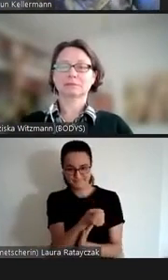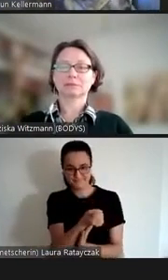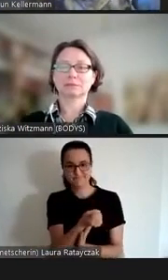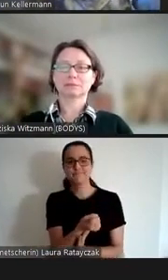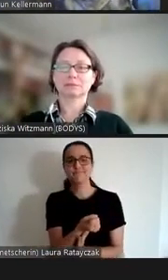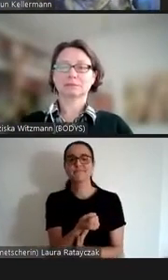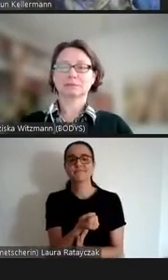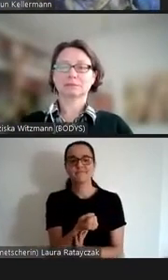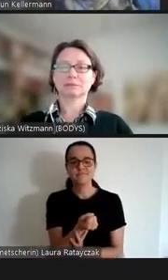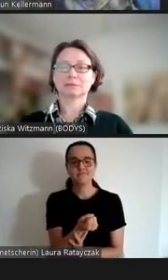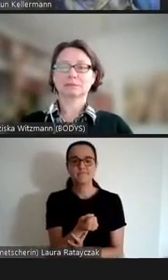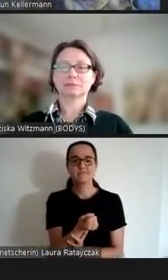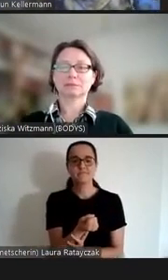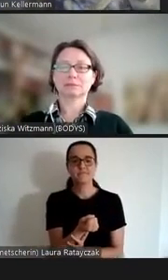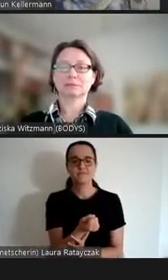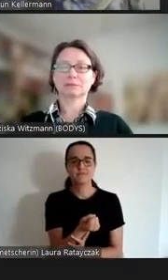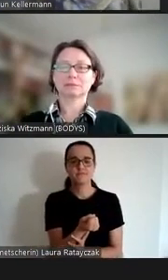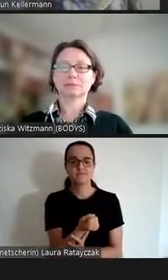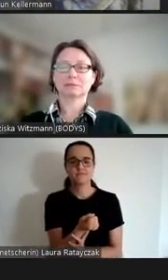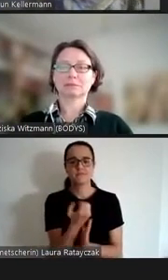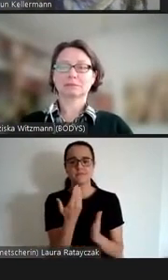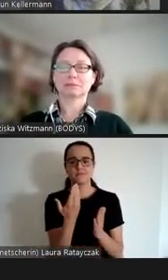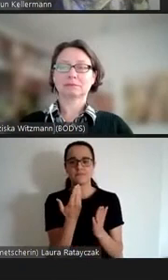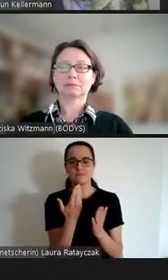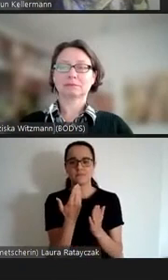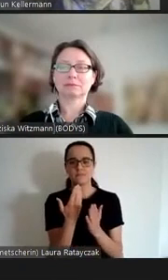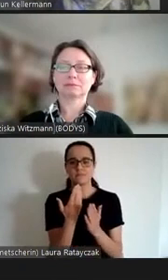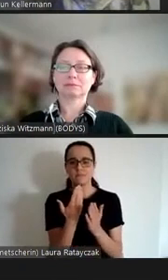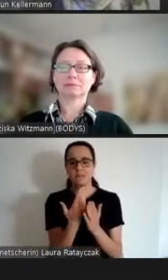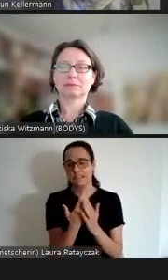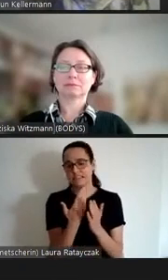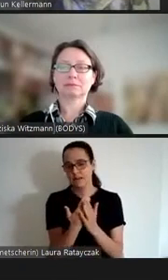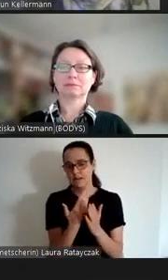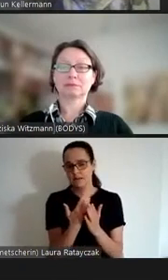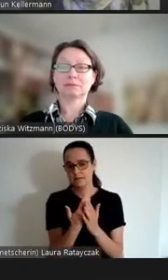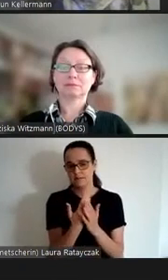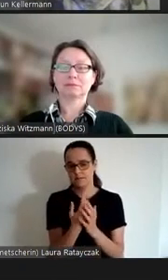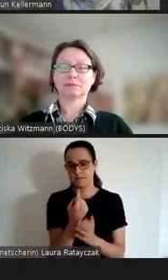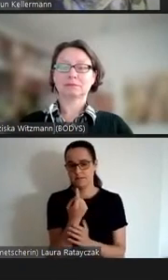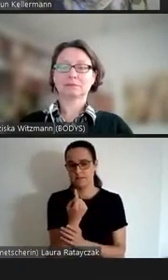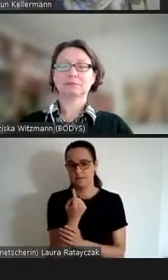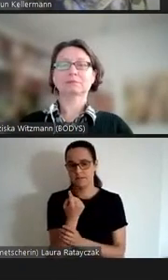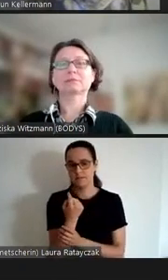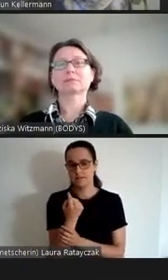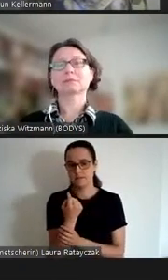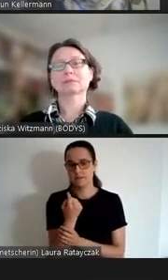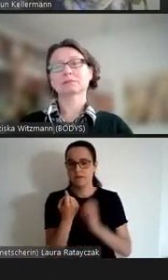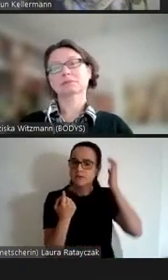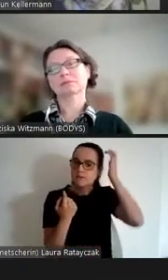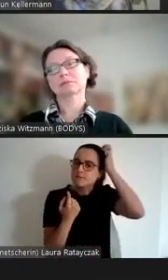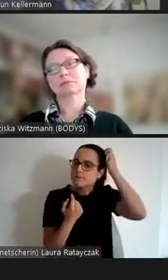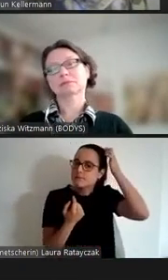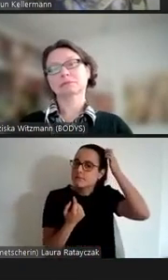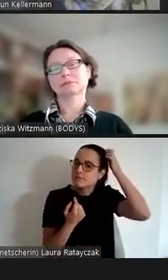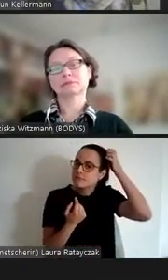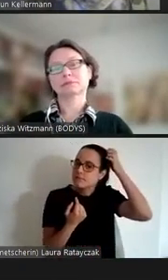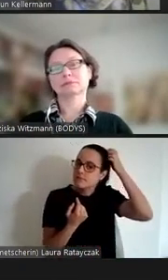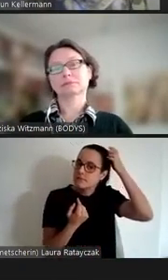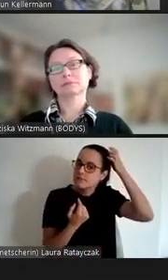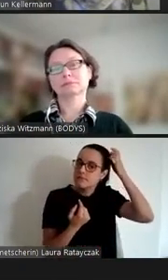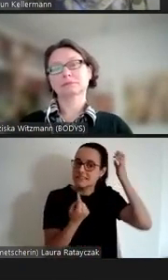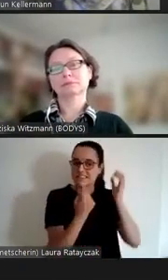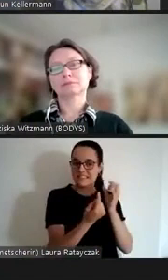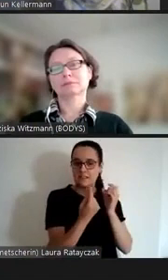in eine gewalttätige Maschinerie gerät welches den abweichenden